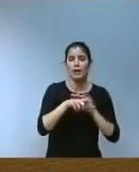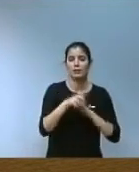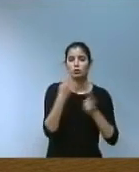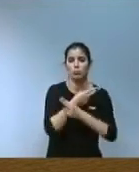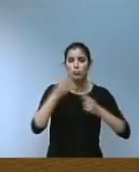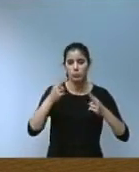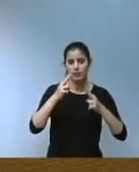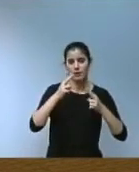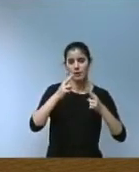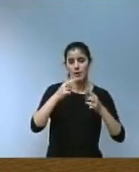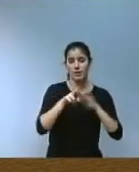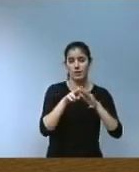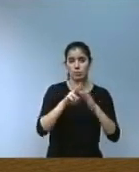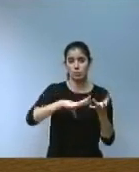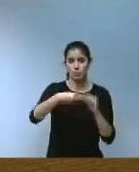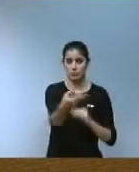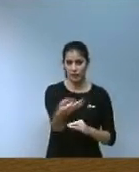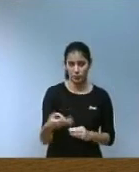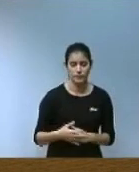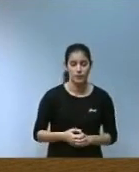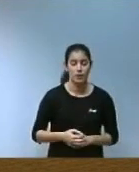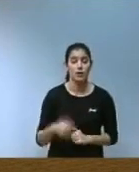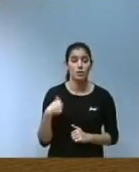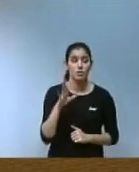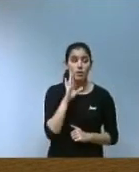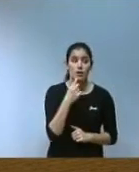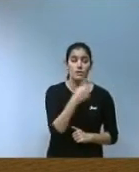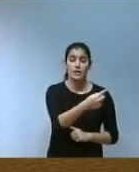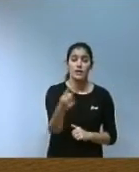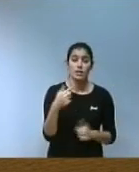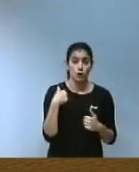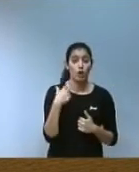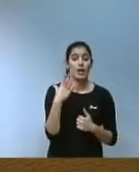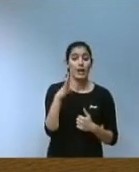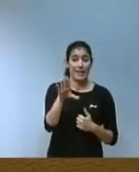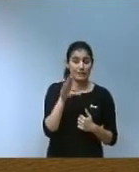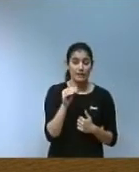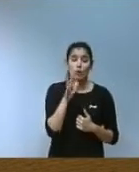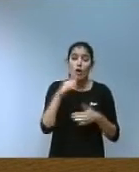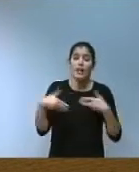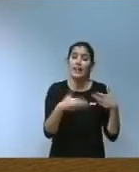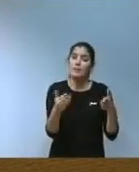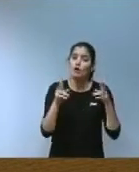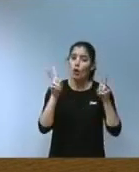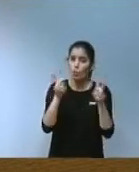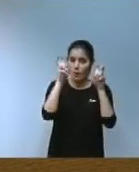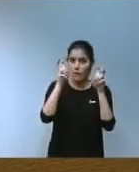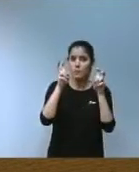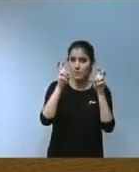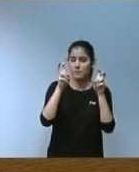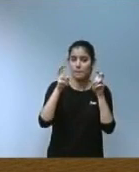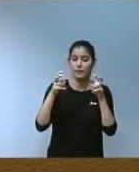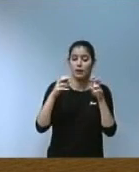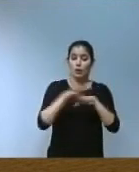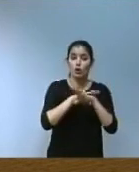racionalització dels recursos dir-los que entenc que comencem una nova travessia sota la brúixola del